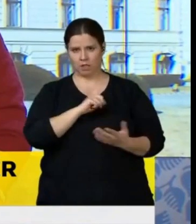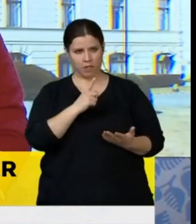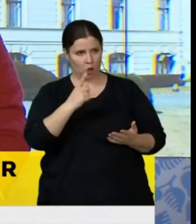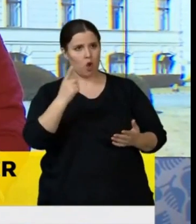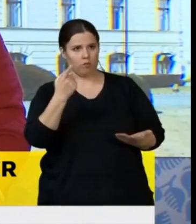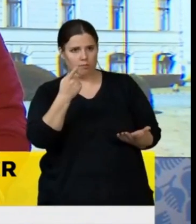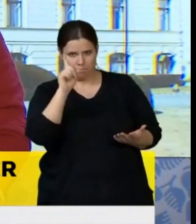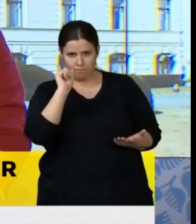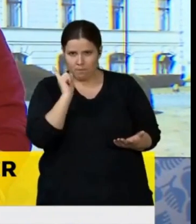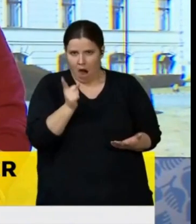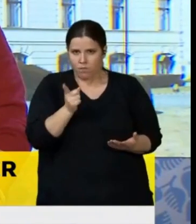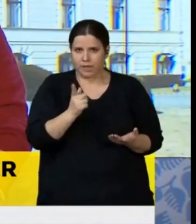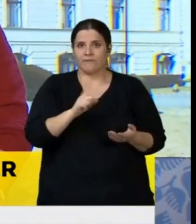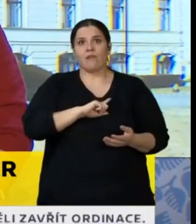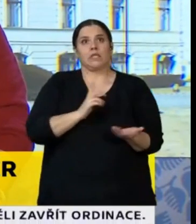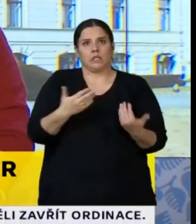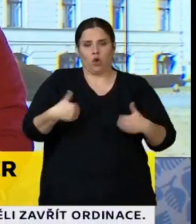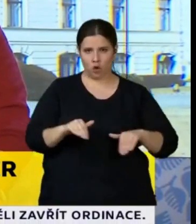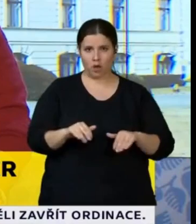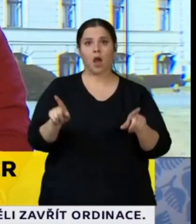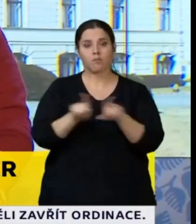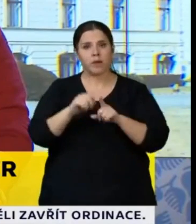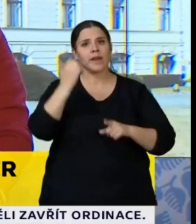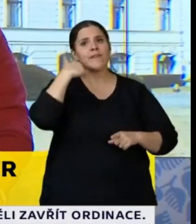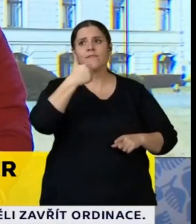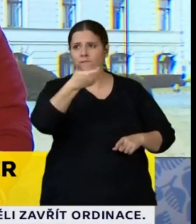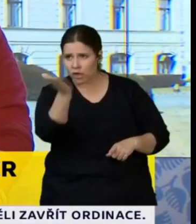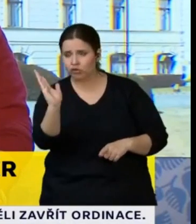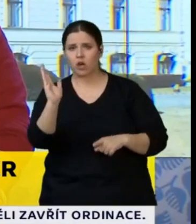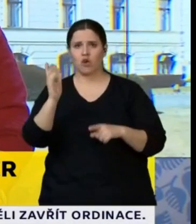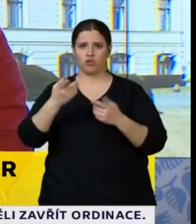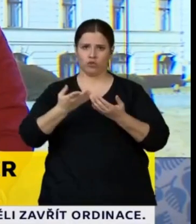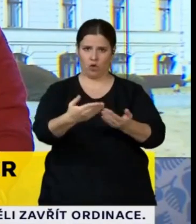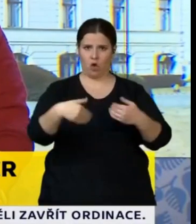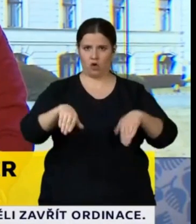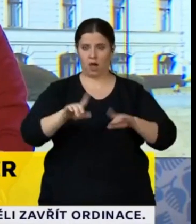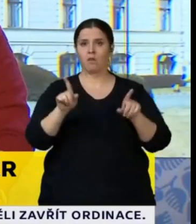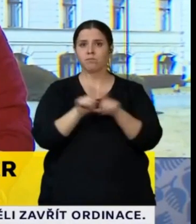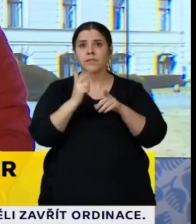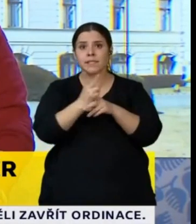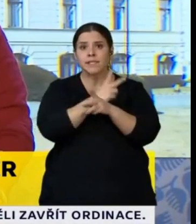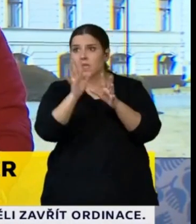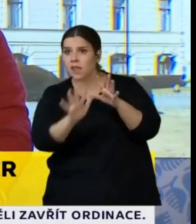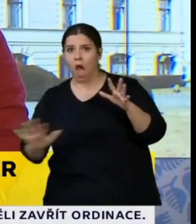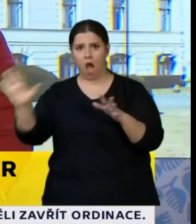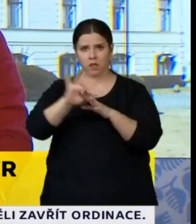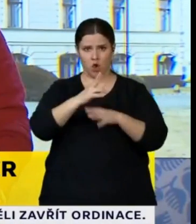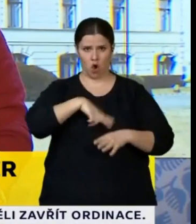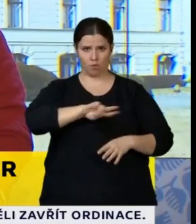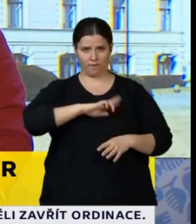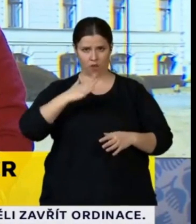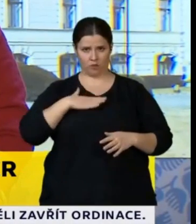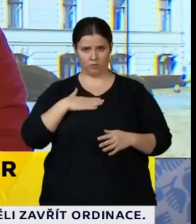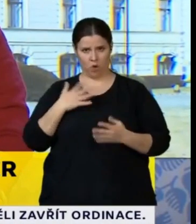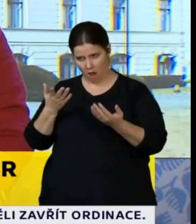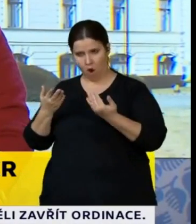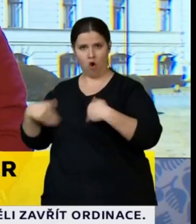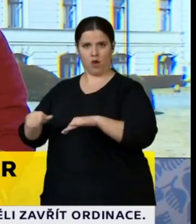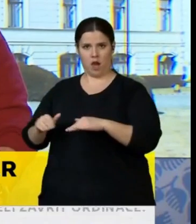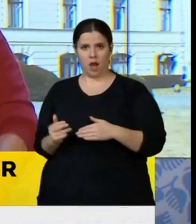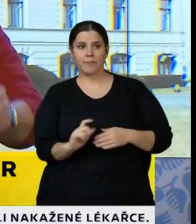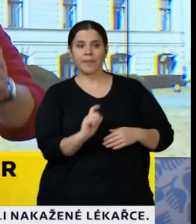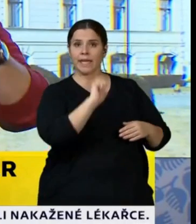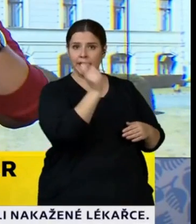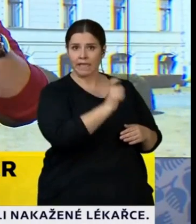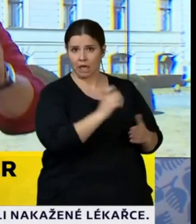abychom ochránili nejen vlastní život a život našich blízkých, ale vůbec tuhletu zemi. Nikdo z nás nechce Itálii, Itálii to ujelo,